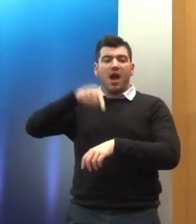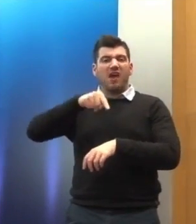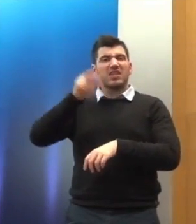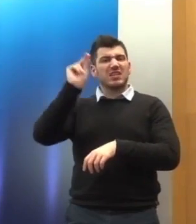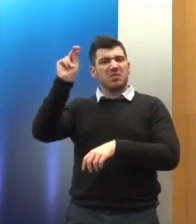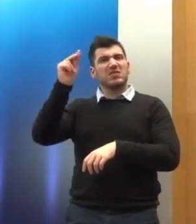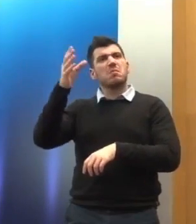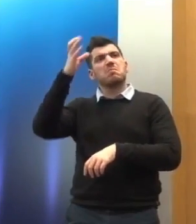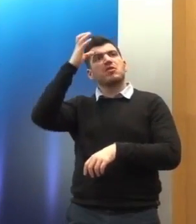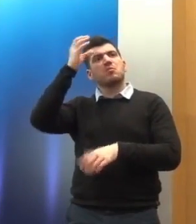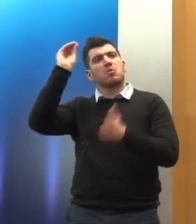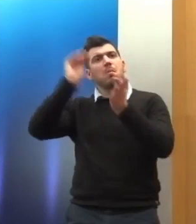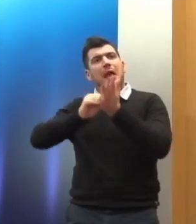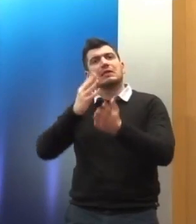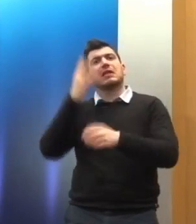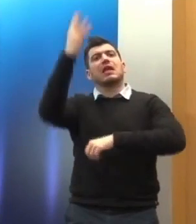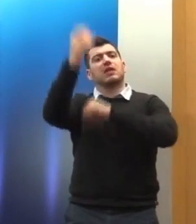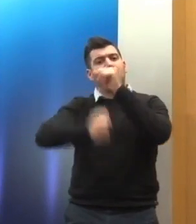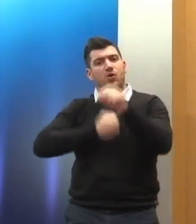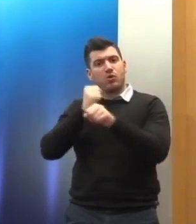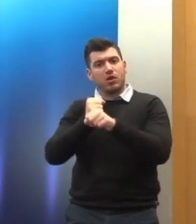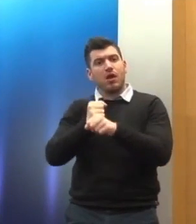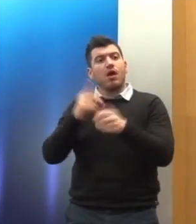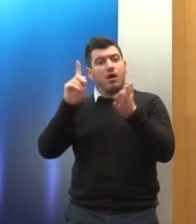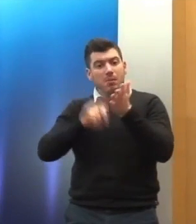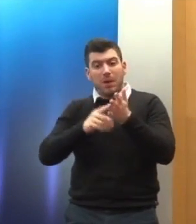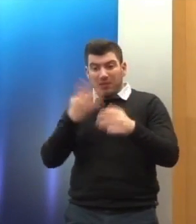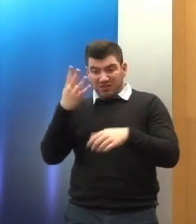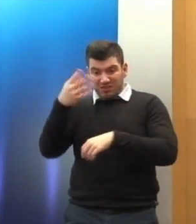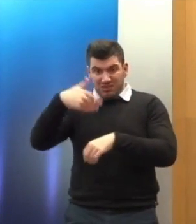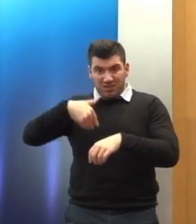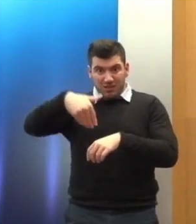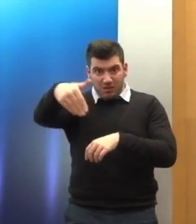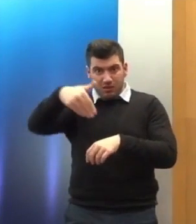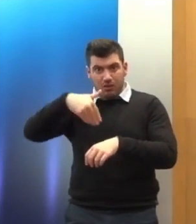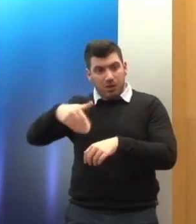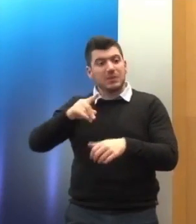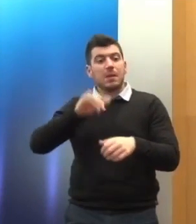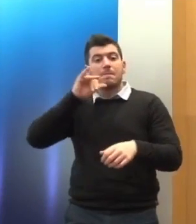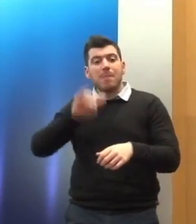πάμε αναγκαστικά, εάν τα έχουμε δει έτσι, απολογητικά προσπαθώντας να οριοποιήσουμε την κατάσταση.